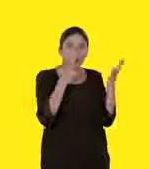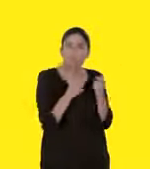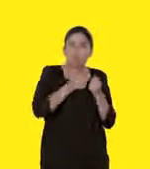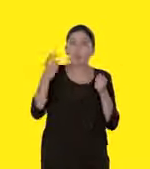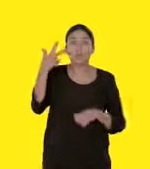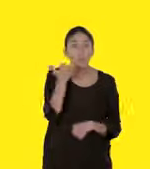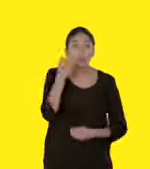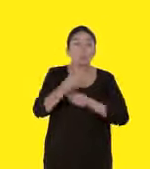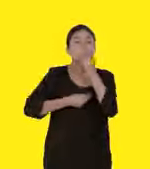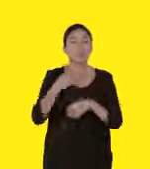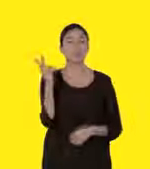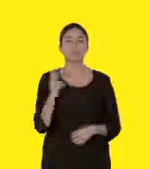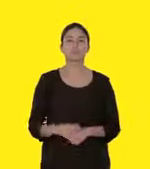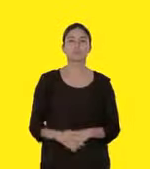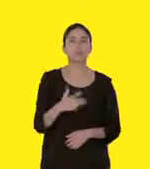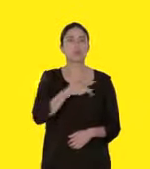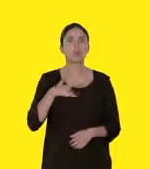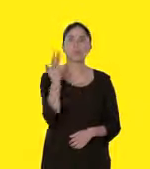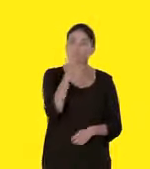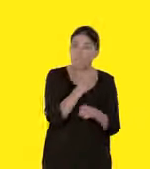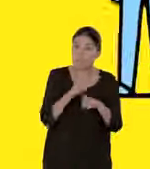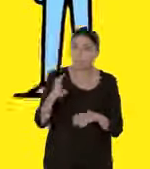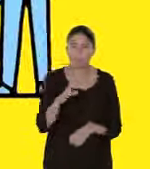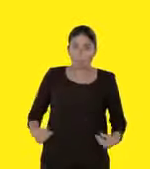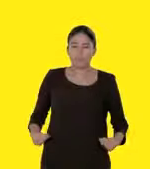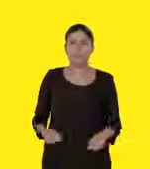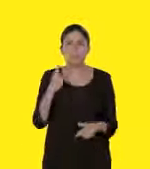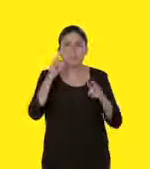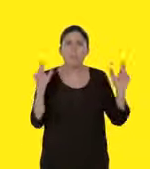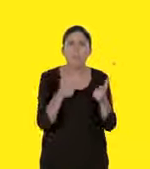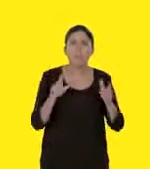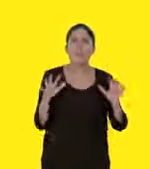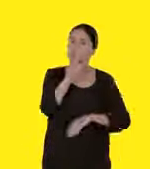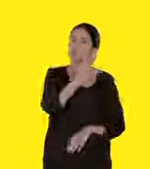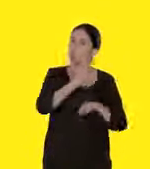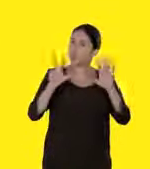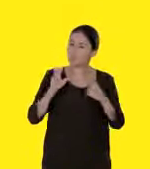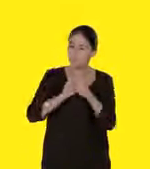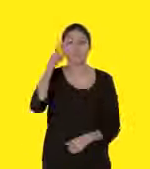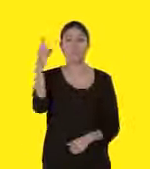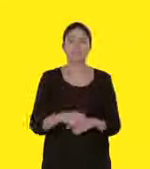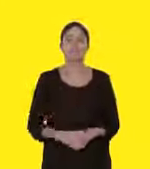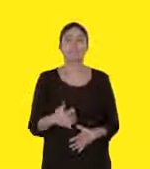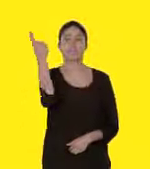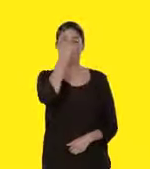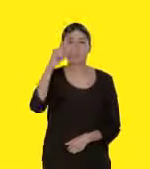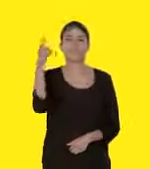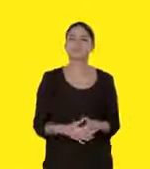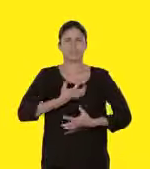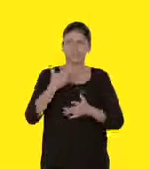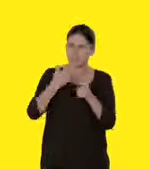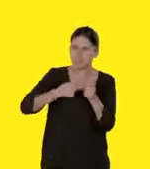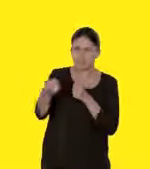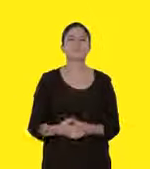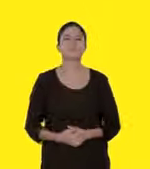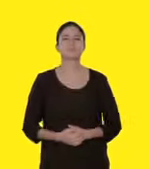000 jours ou plus. Des risques existent pour votre santé, dont les signaux d'alerte sont fièvre supérieur de degré, tête de